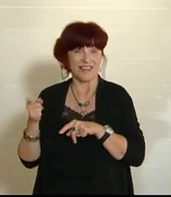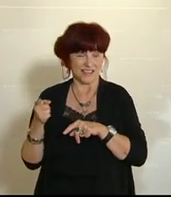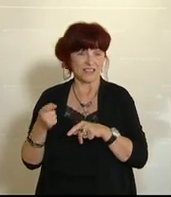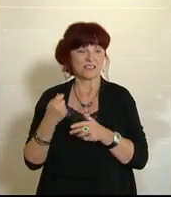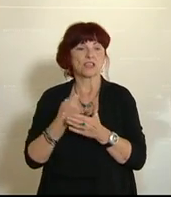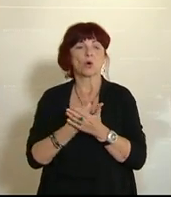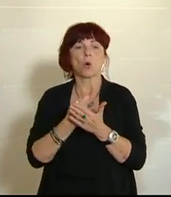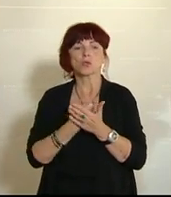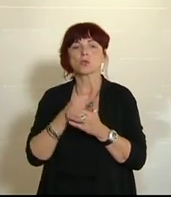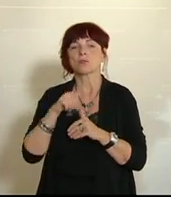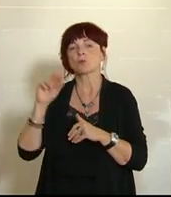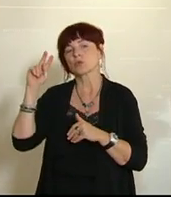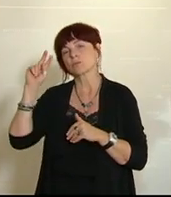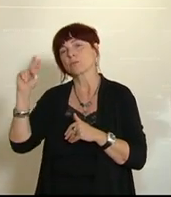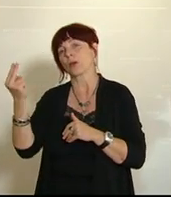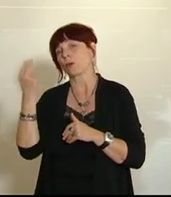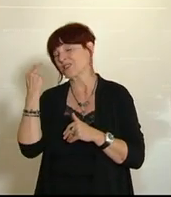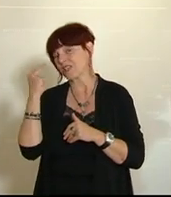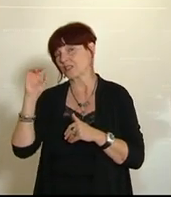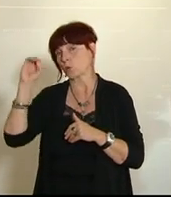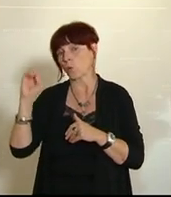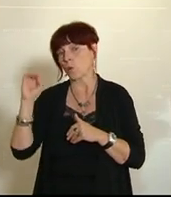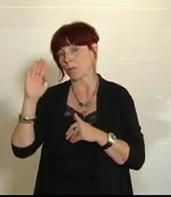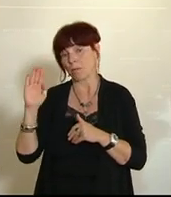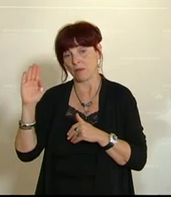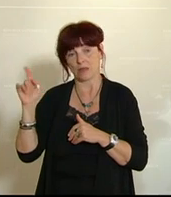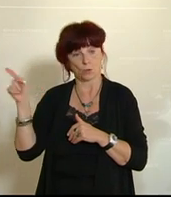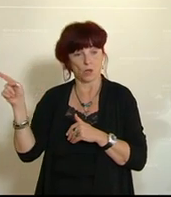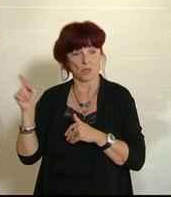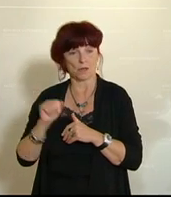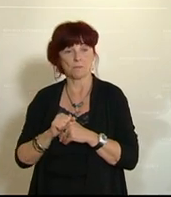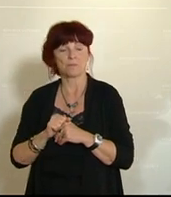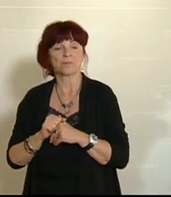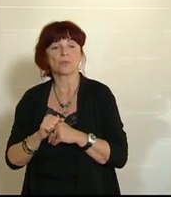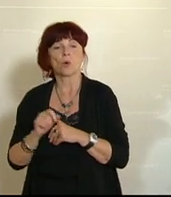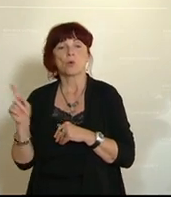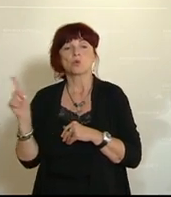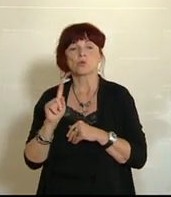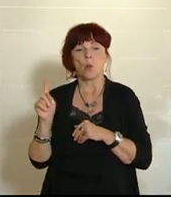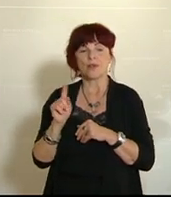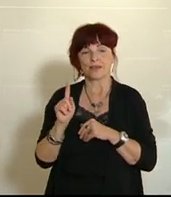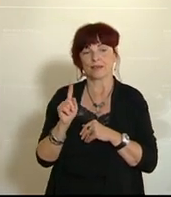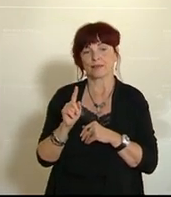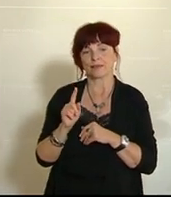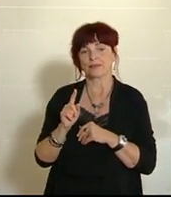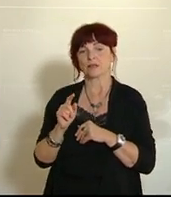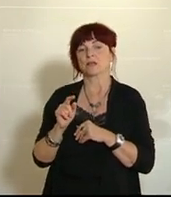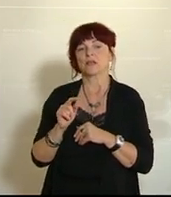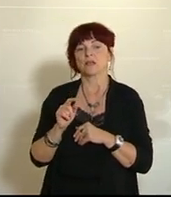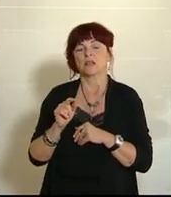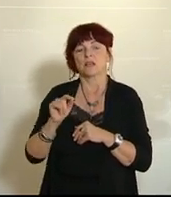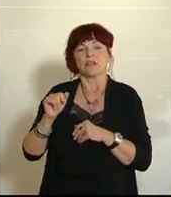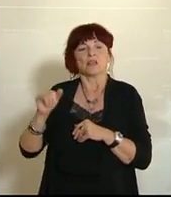bei der ÖBP berücksichtigen muss und nicht ignorieren darf. Ich glaube aber, dass es durchaus sein kann, dass mehr